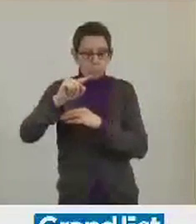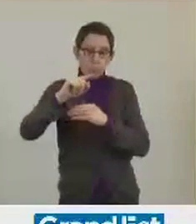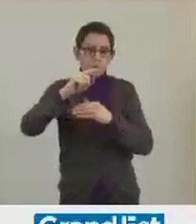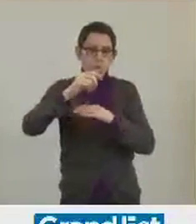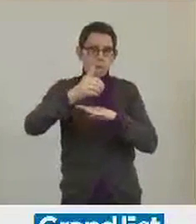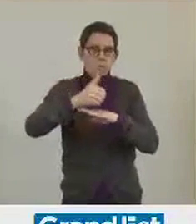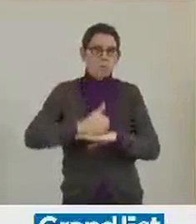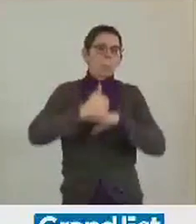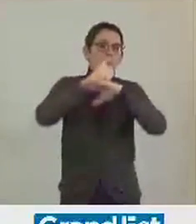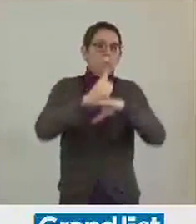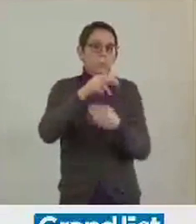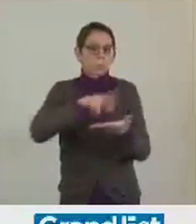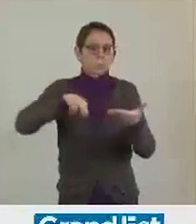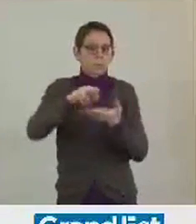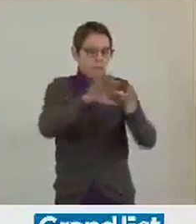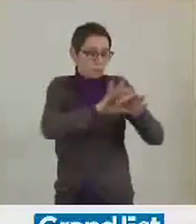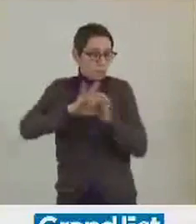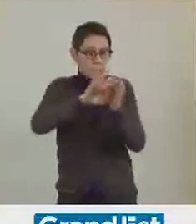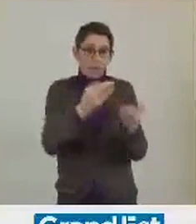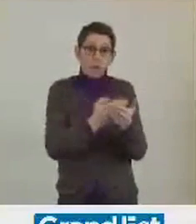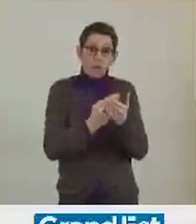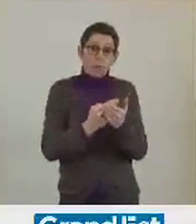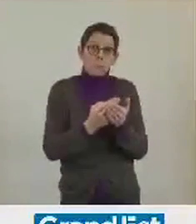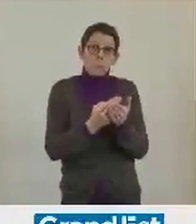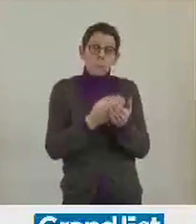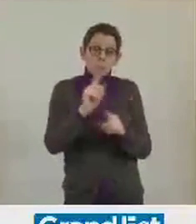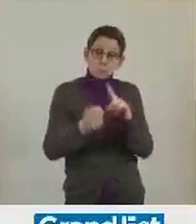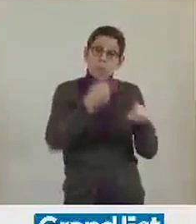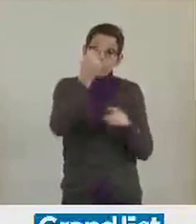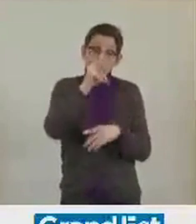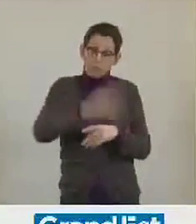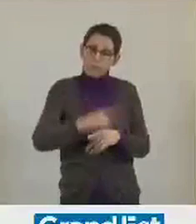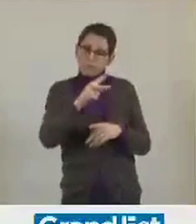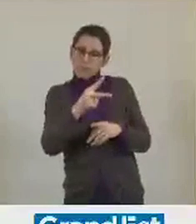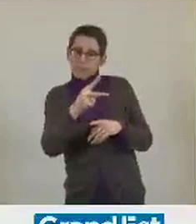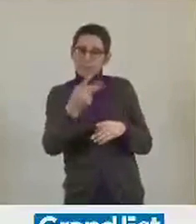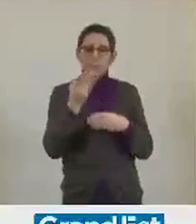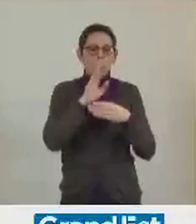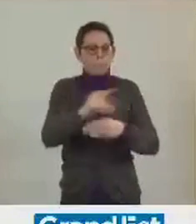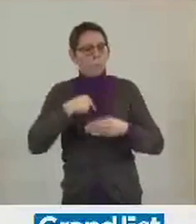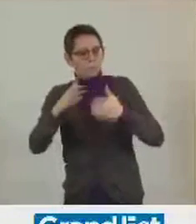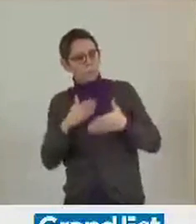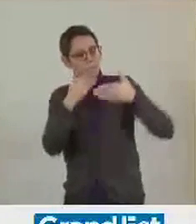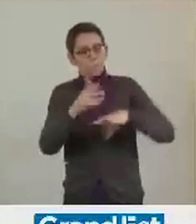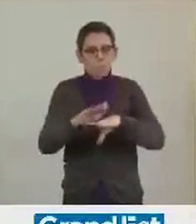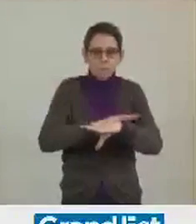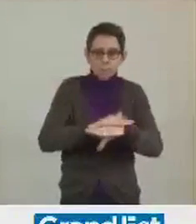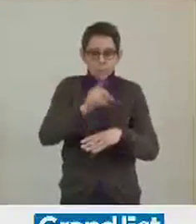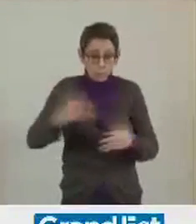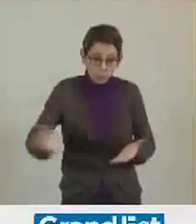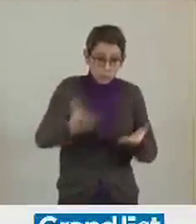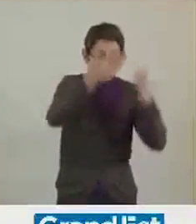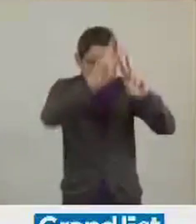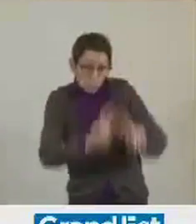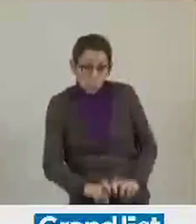la recherche. C'est un montant important qui traduit notre volonté politique de porter la recherche dans le Grand Est encore plus haut, encore plus loin.